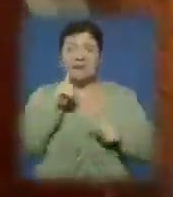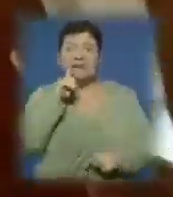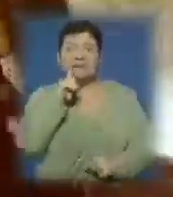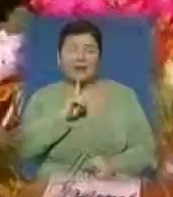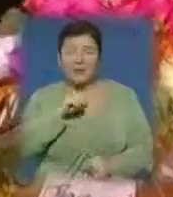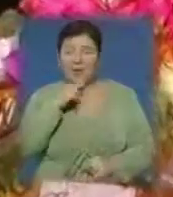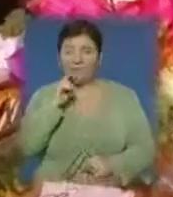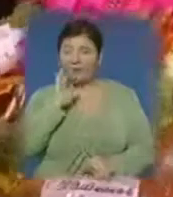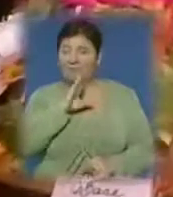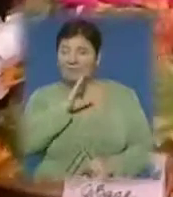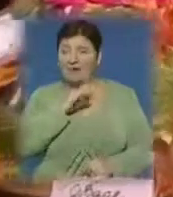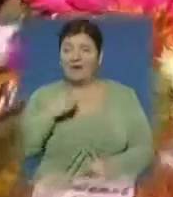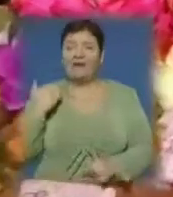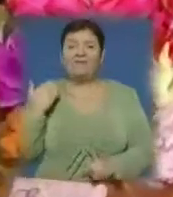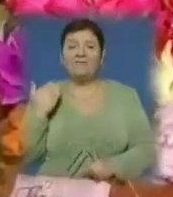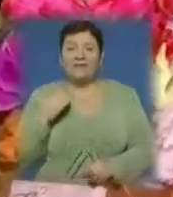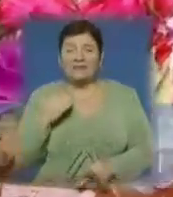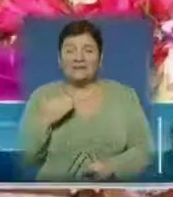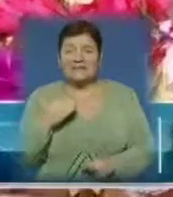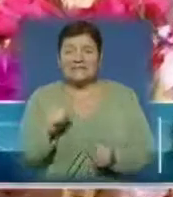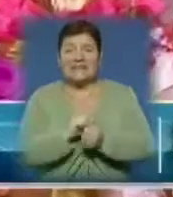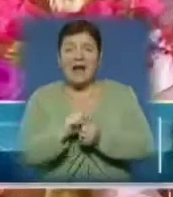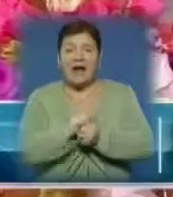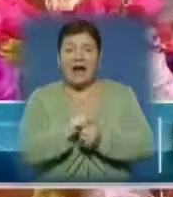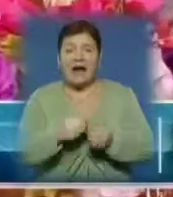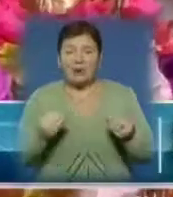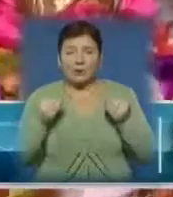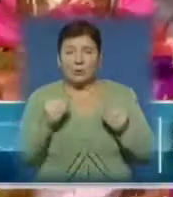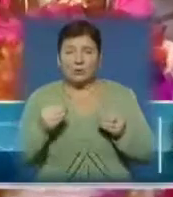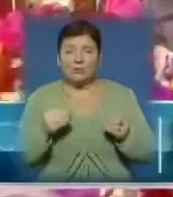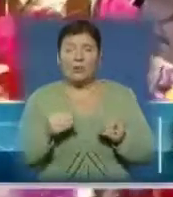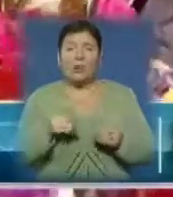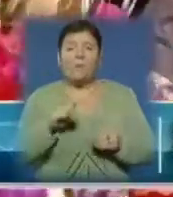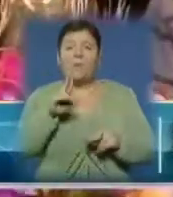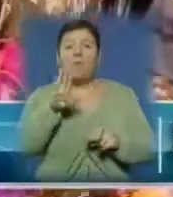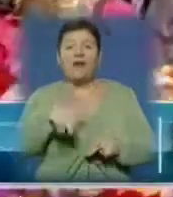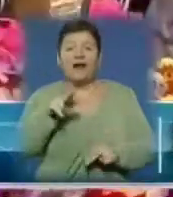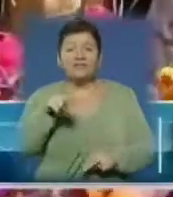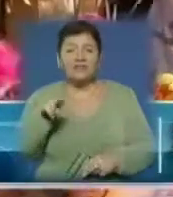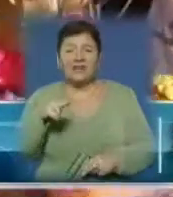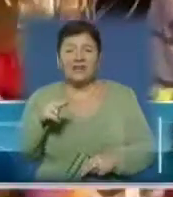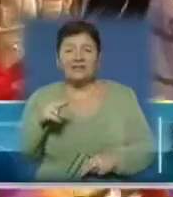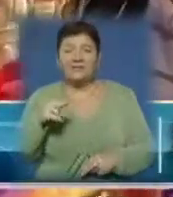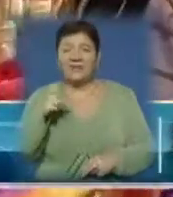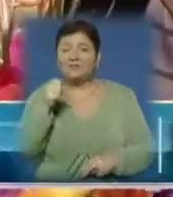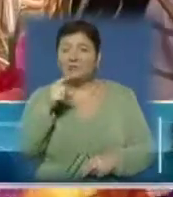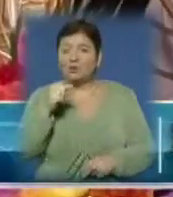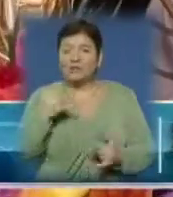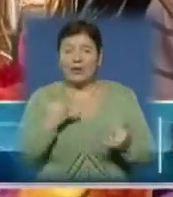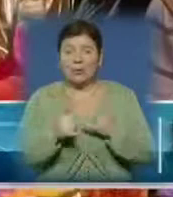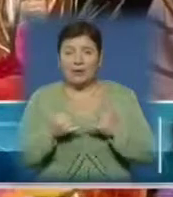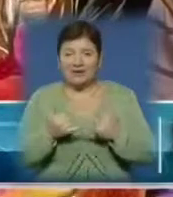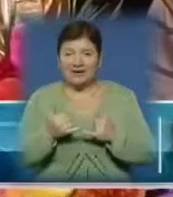візнається юнак. Він складається з картону та скотчу, покрасений в золотий колір та